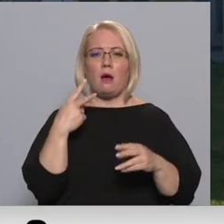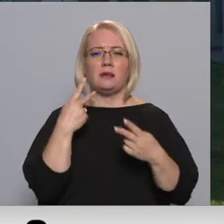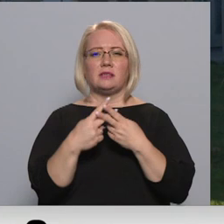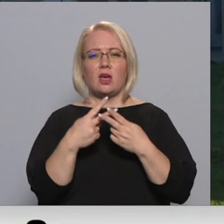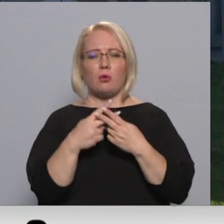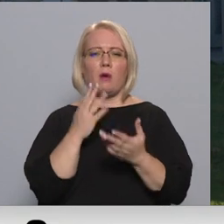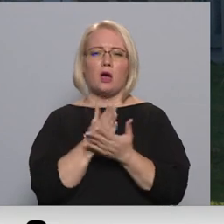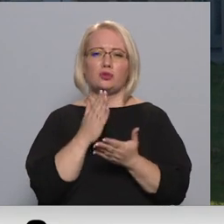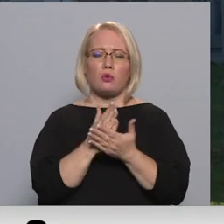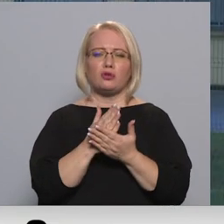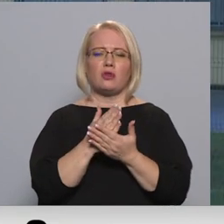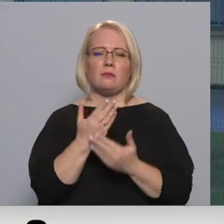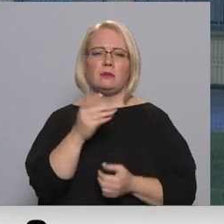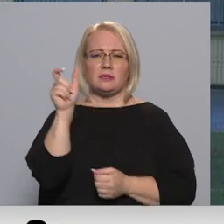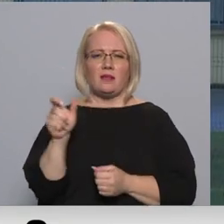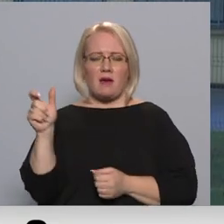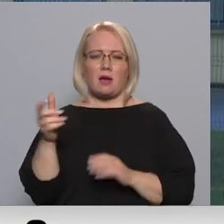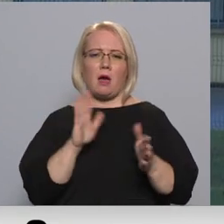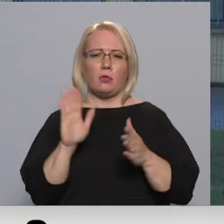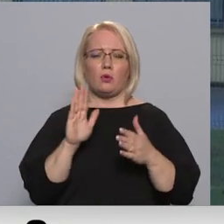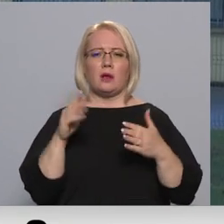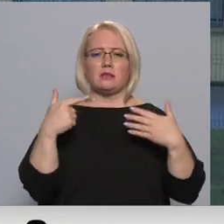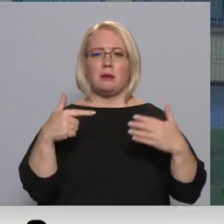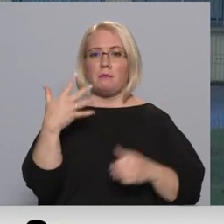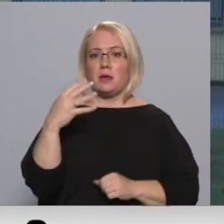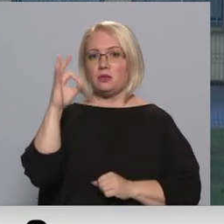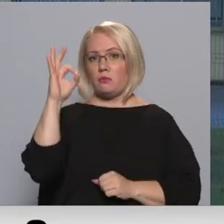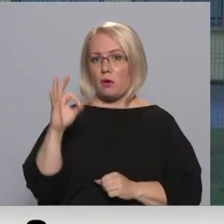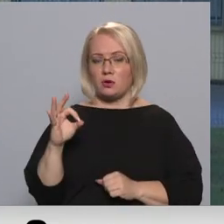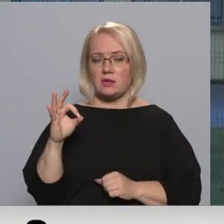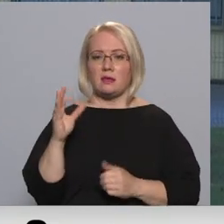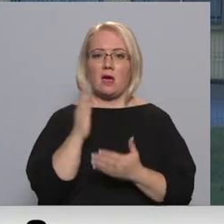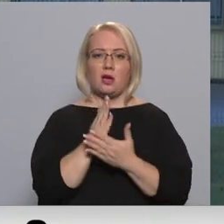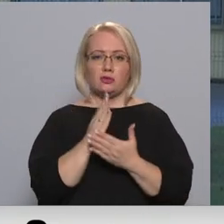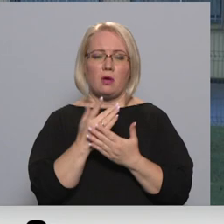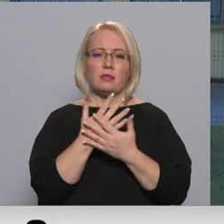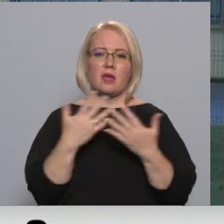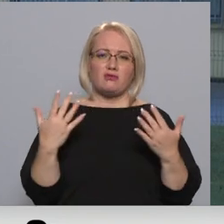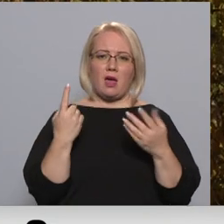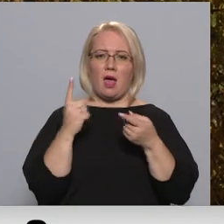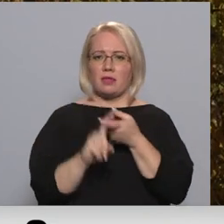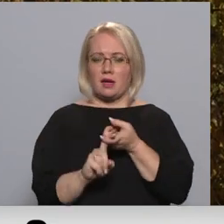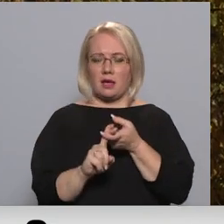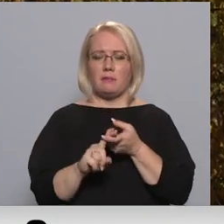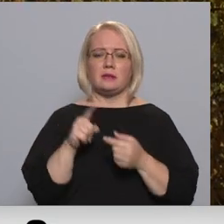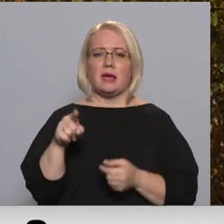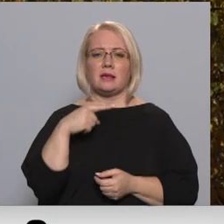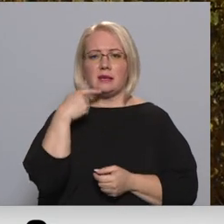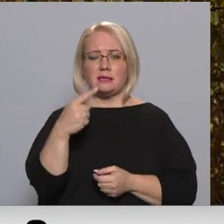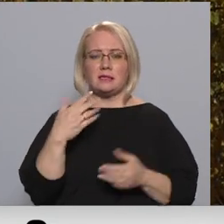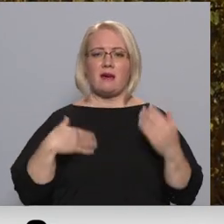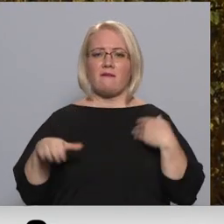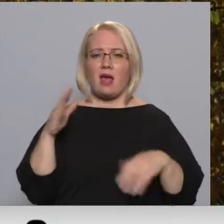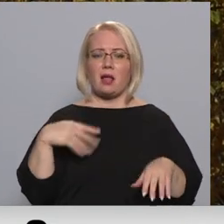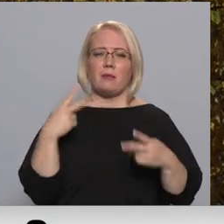vietās esošajiem likuma pārkāpējiem apmēram 75% ērsot dažādas atkarības. Tie, kur izteikuši vēl un